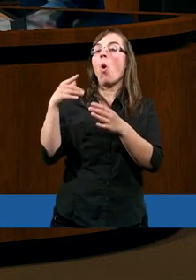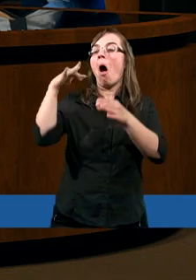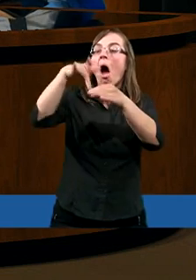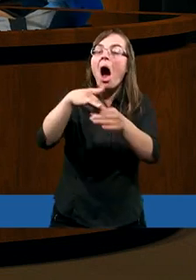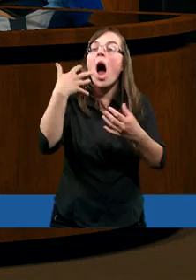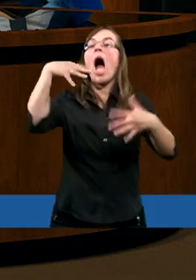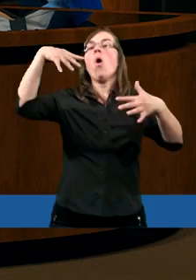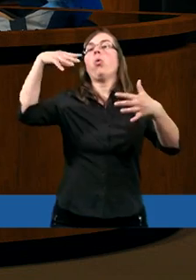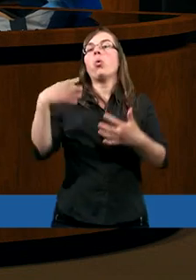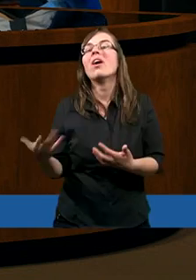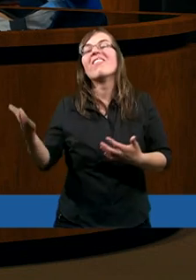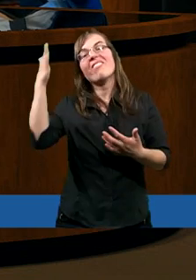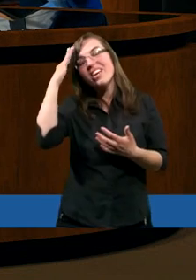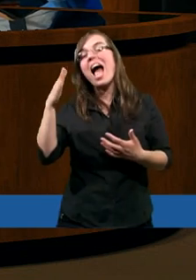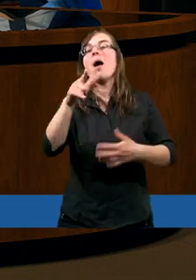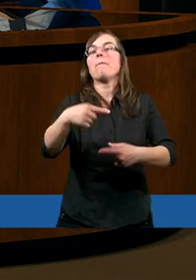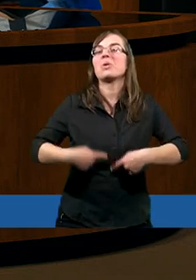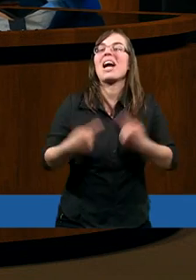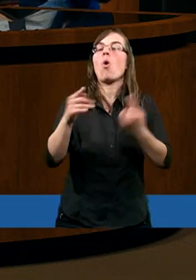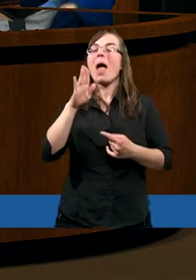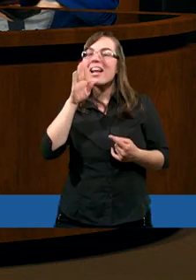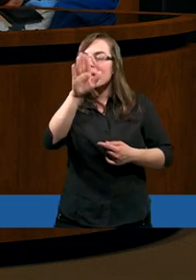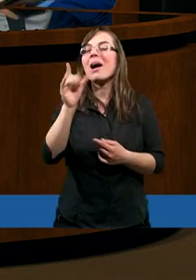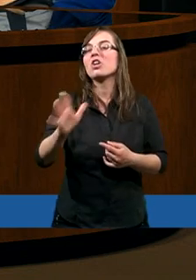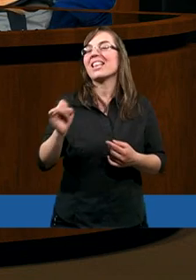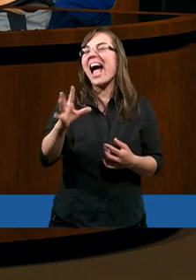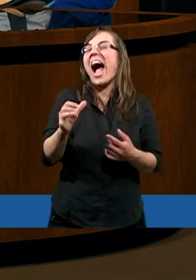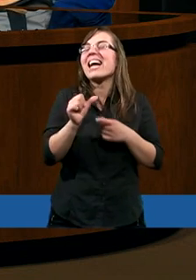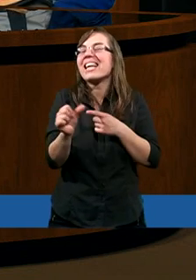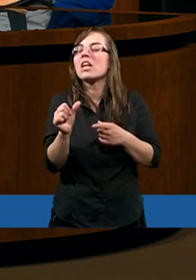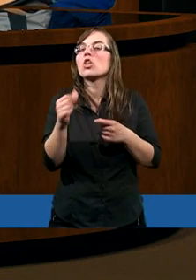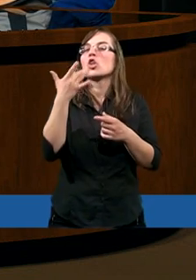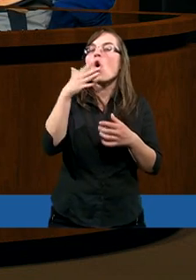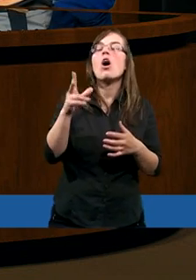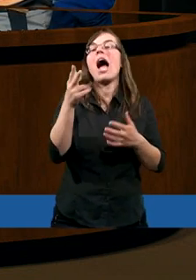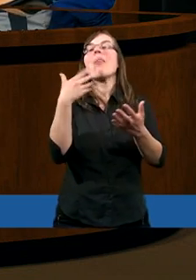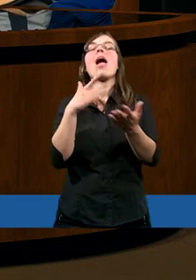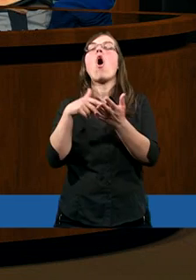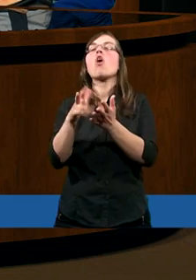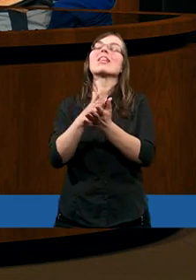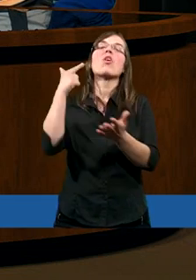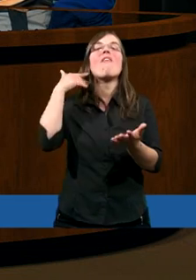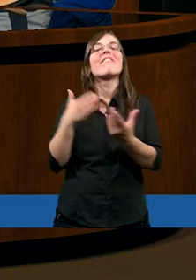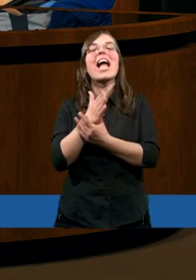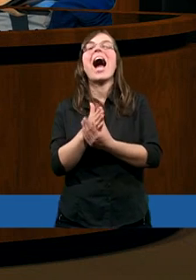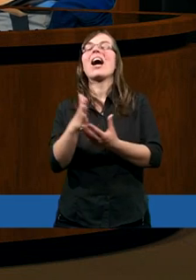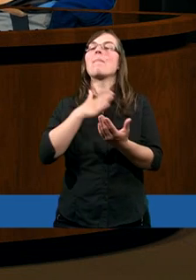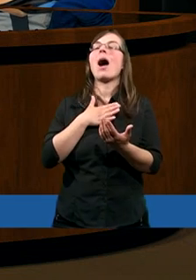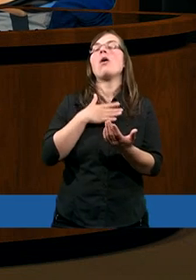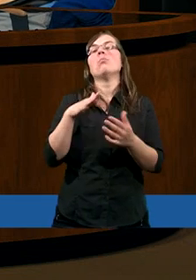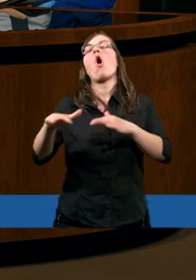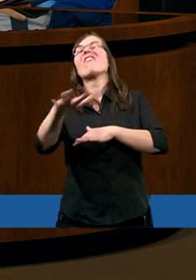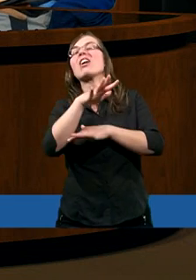to wierzcie mi, jesteśmy o tym głęboko przekonani, że tak jest. To nie jest już tylko wiara. I tak jest podobnie z